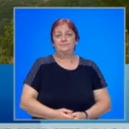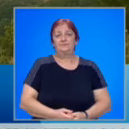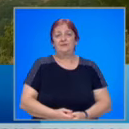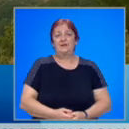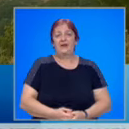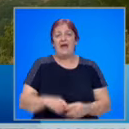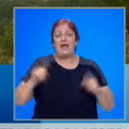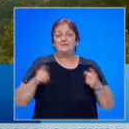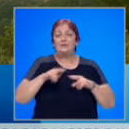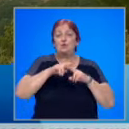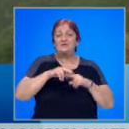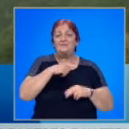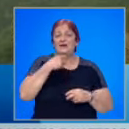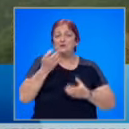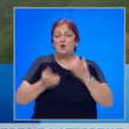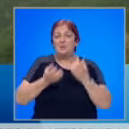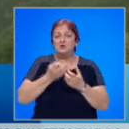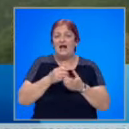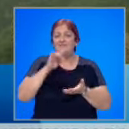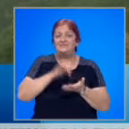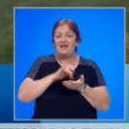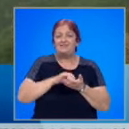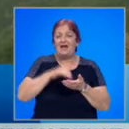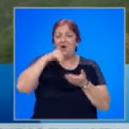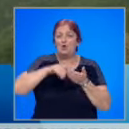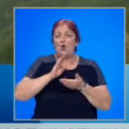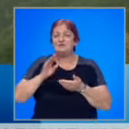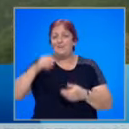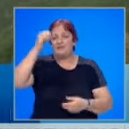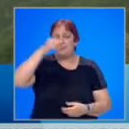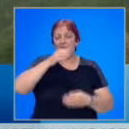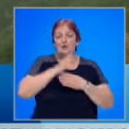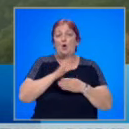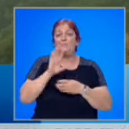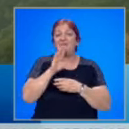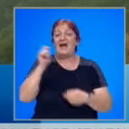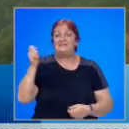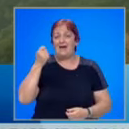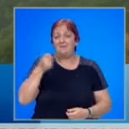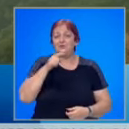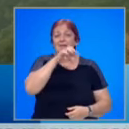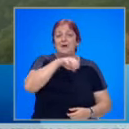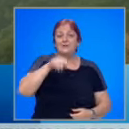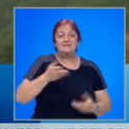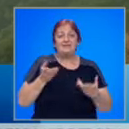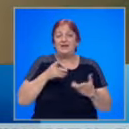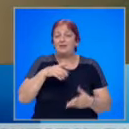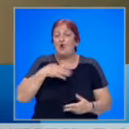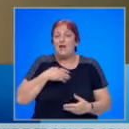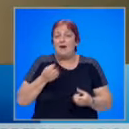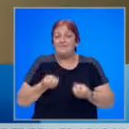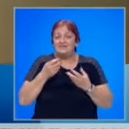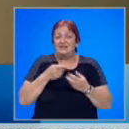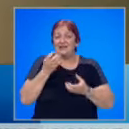Екстремен остава рискът от пожари в Централна и Юго-Западна България до 15 август. На местата, където вече има